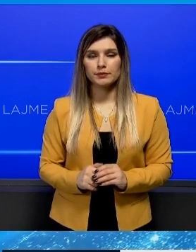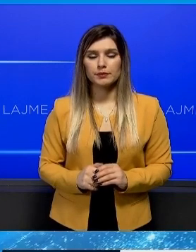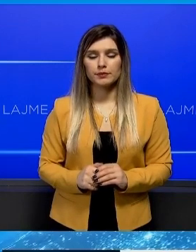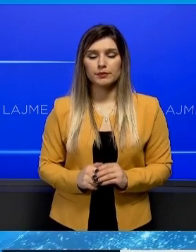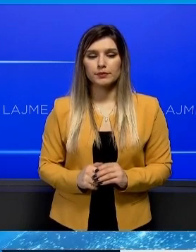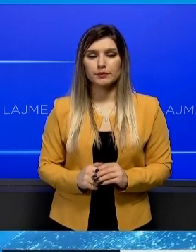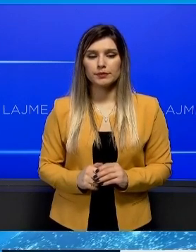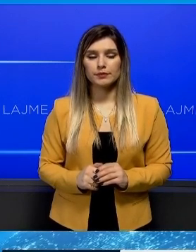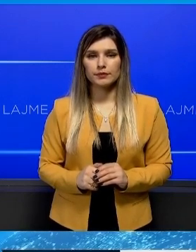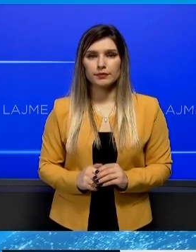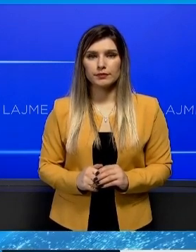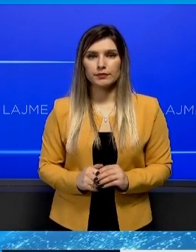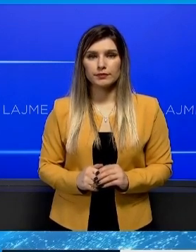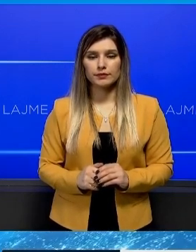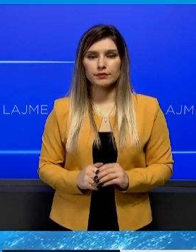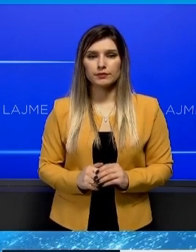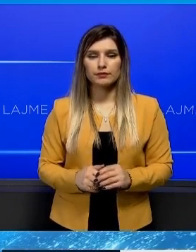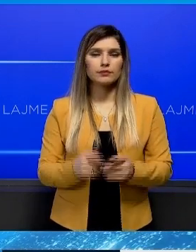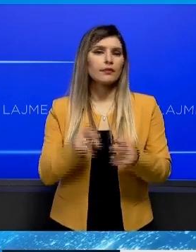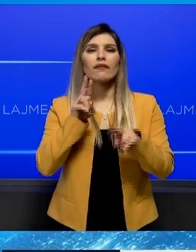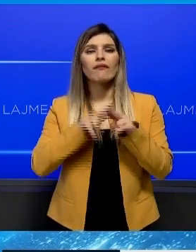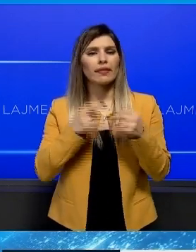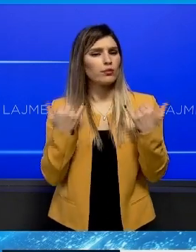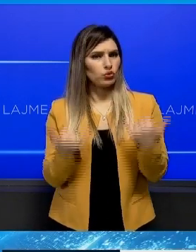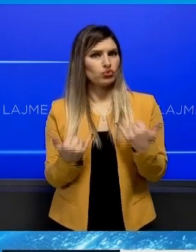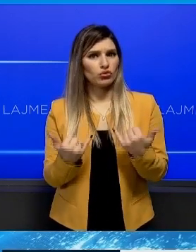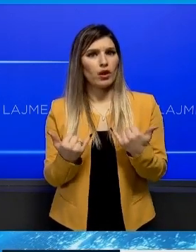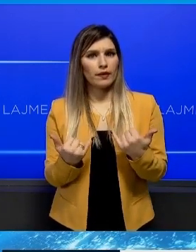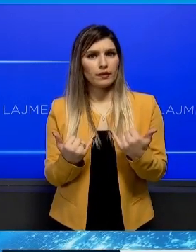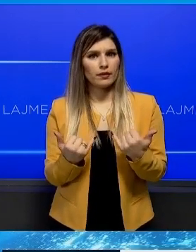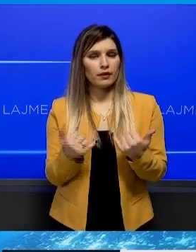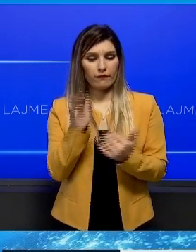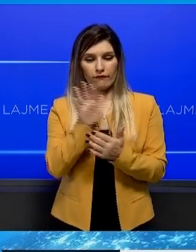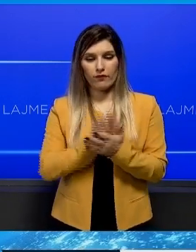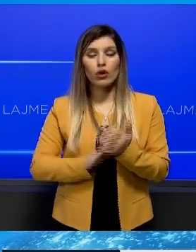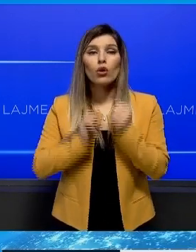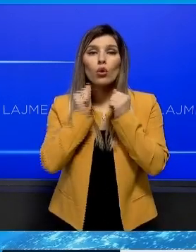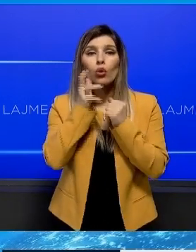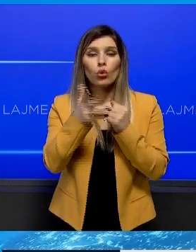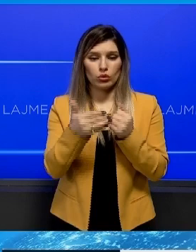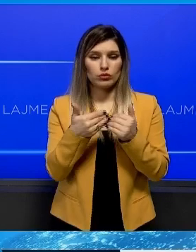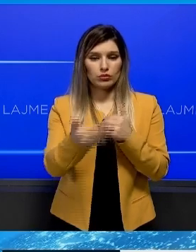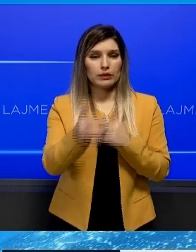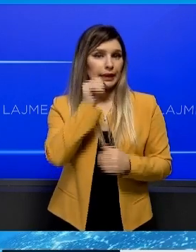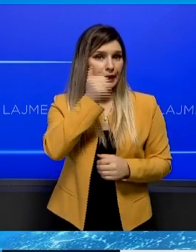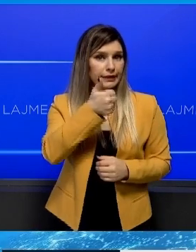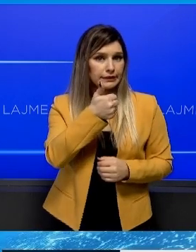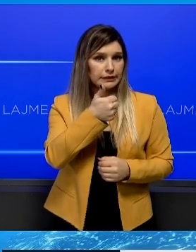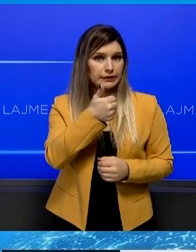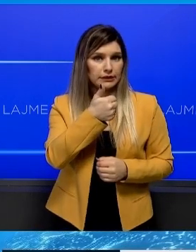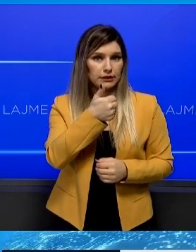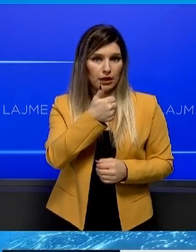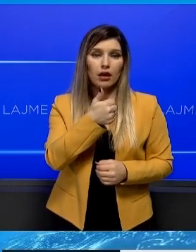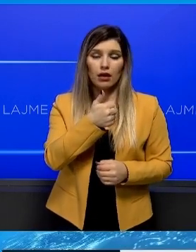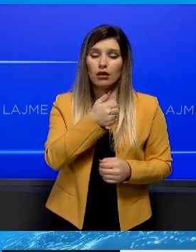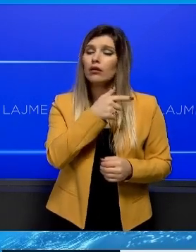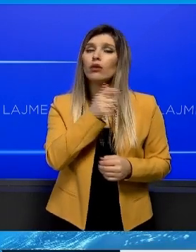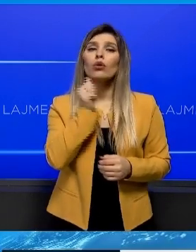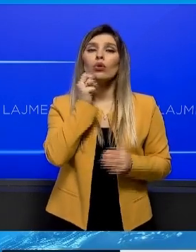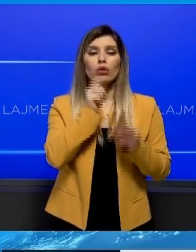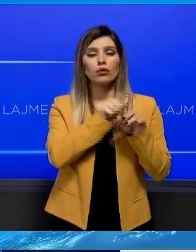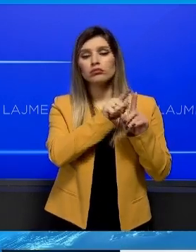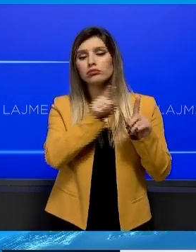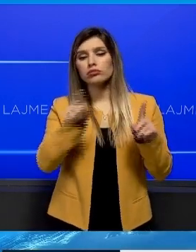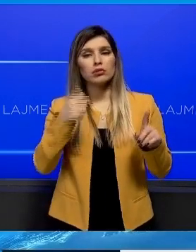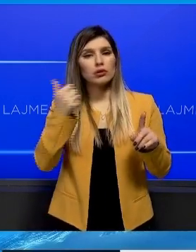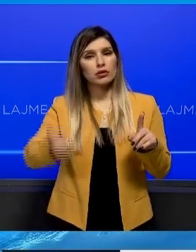energjisë. Vendimi që u më është sëtë, hyllë në fuqi nga nga nëzërë, dhe do të dhërë realisht drej në marës në